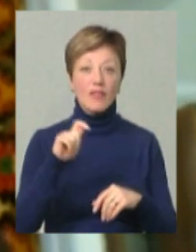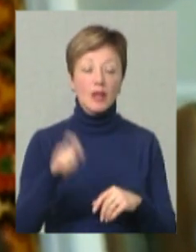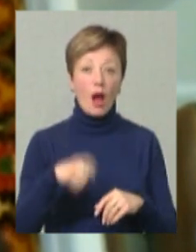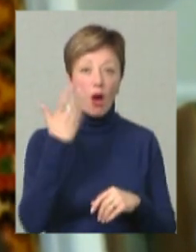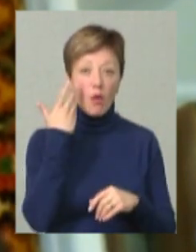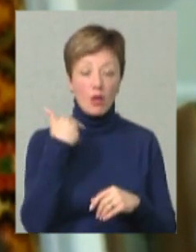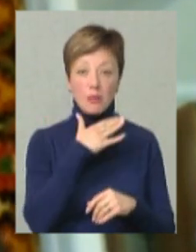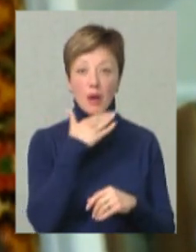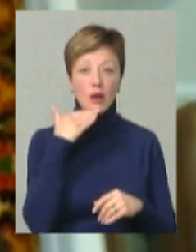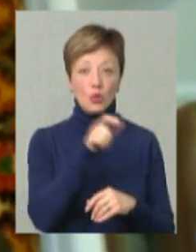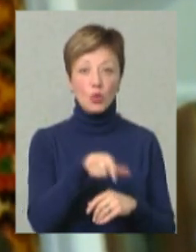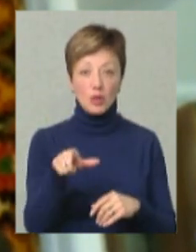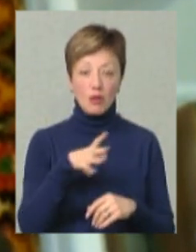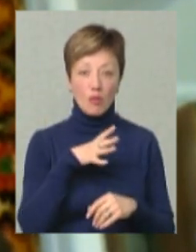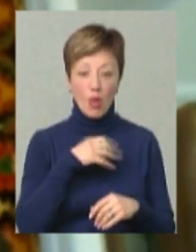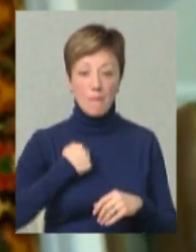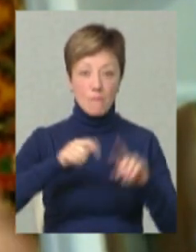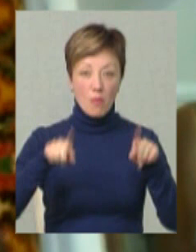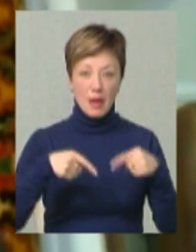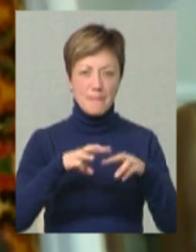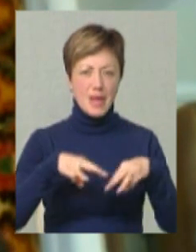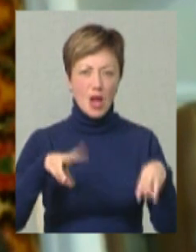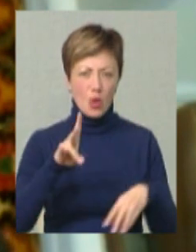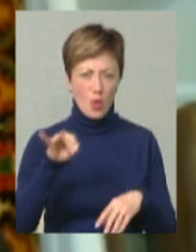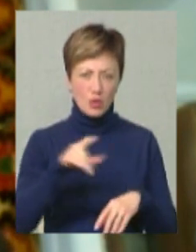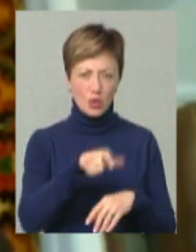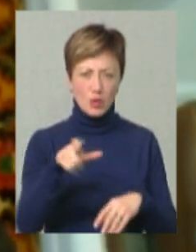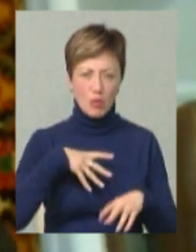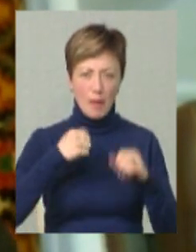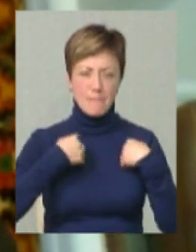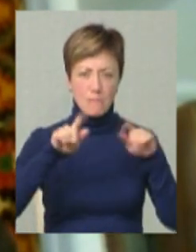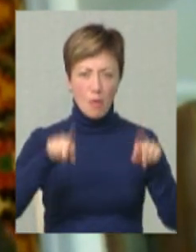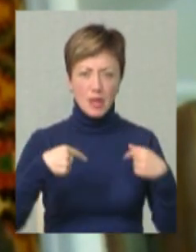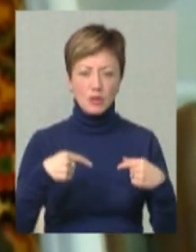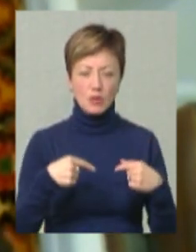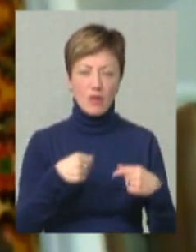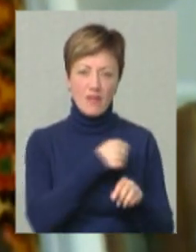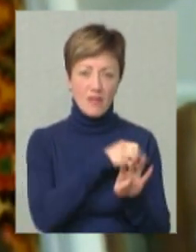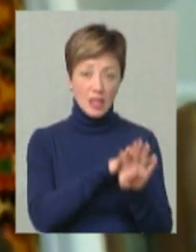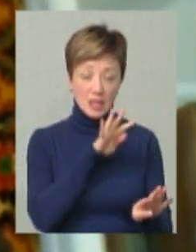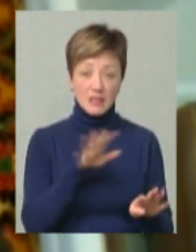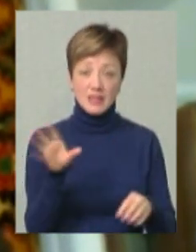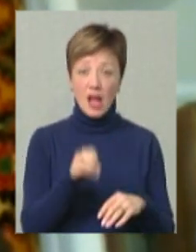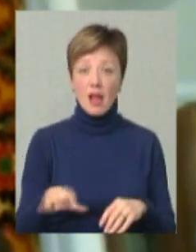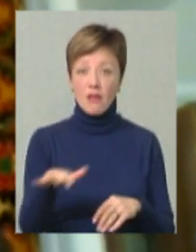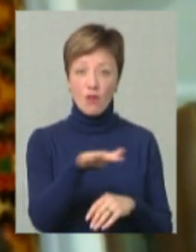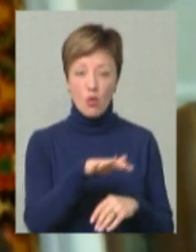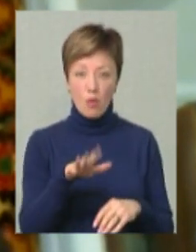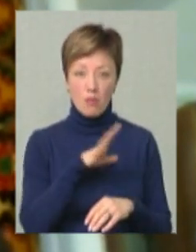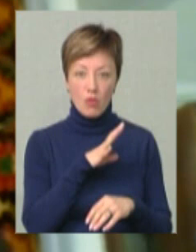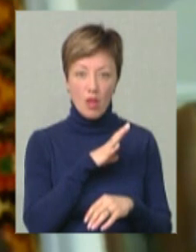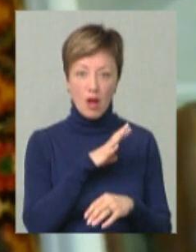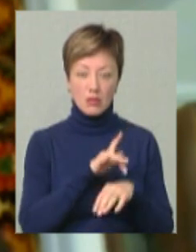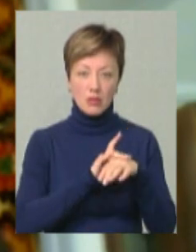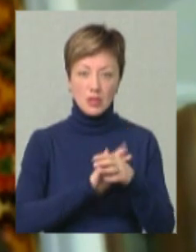багато людей було мобілізовано, мільйони людей було мобілізовано до війська, вся Європа була